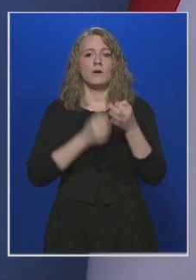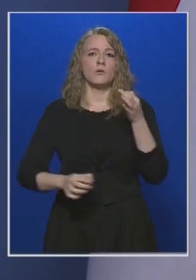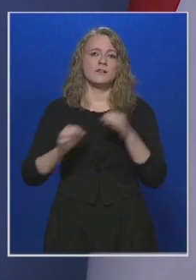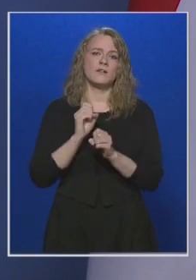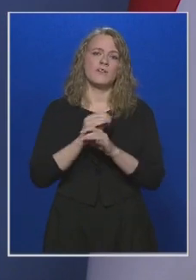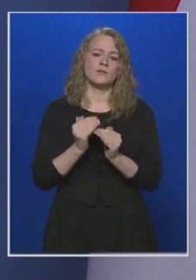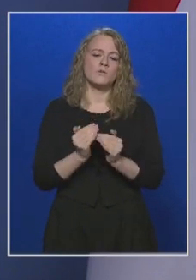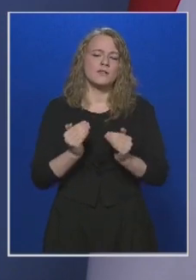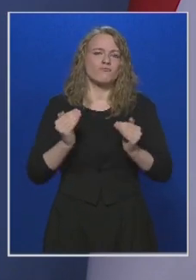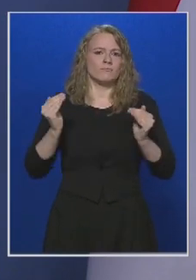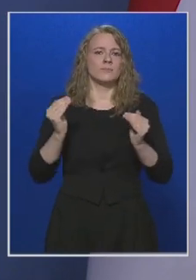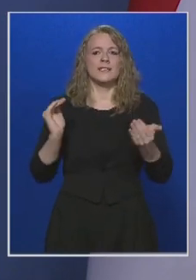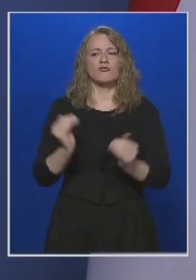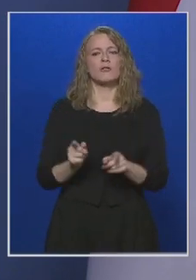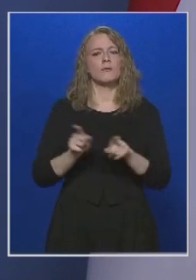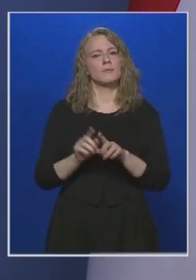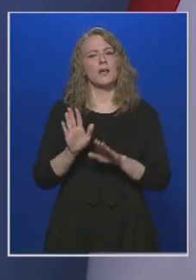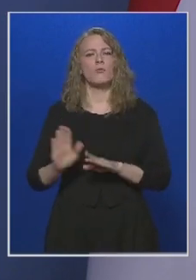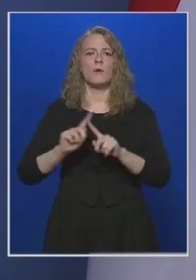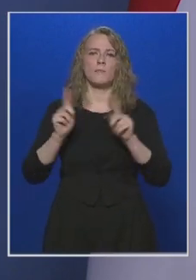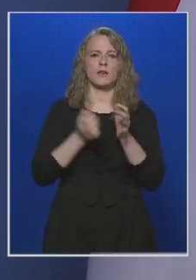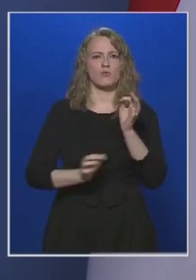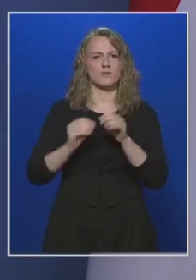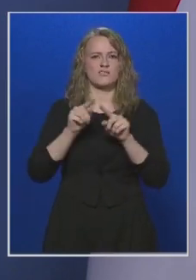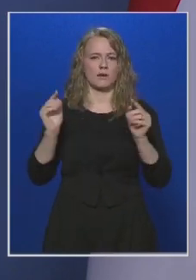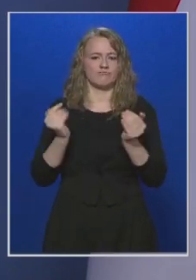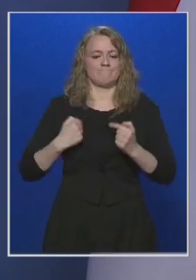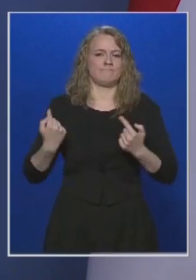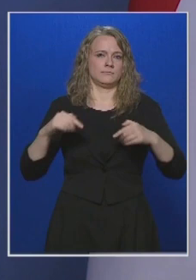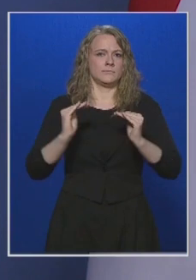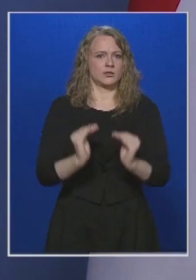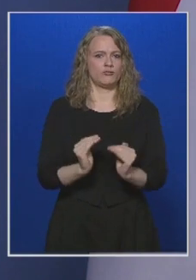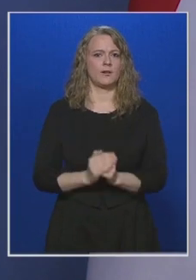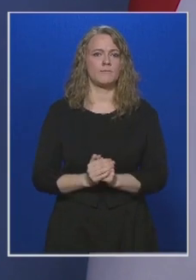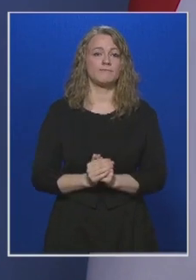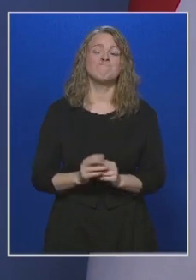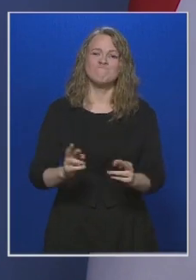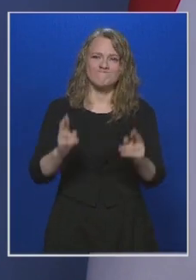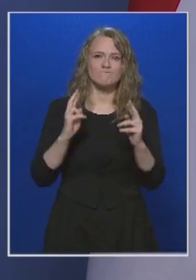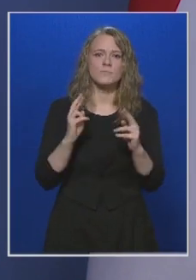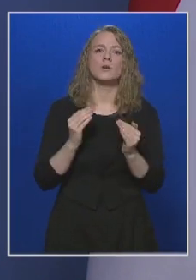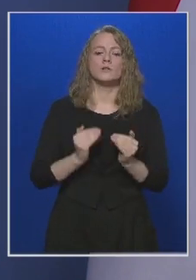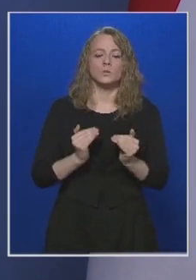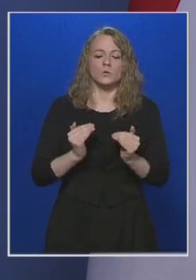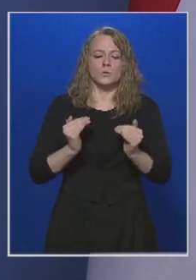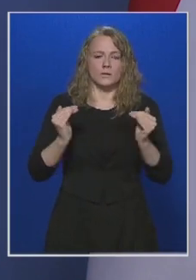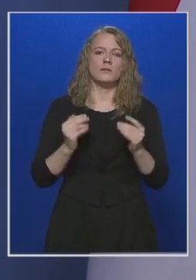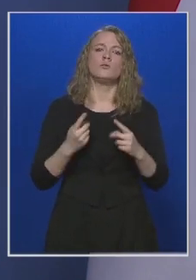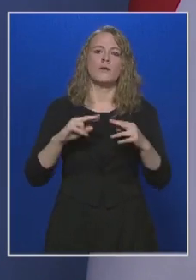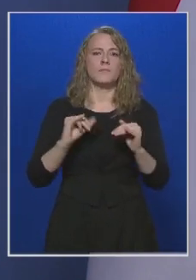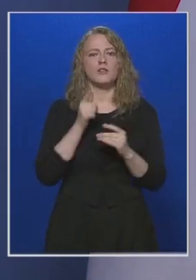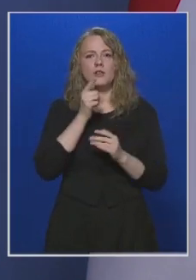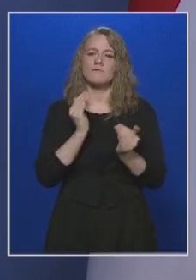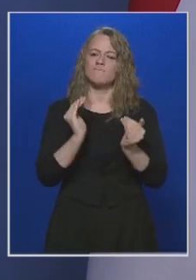lényegesen kisebb, mint Európa legtöbb országában. Azt reméljük, hogy az ütem továbbra is lassabb marad, de azt